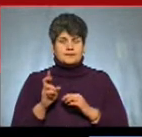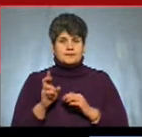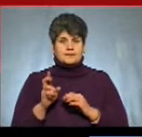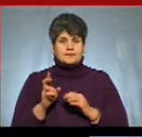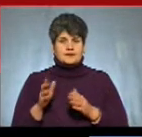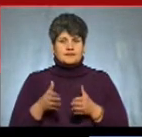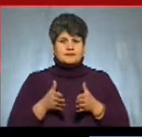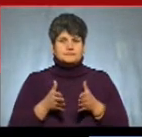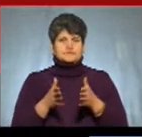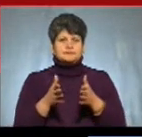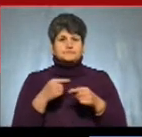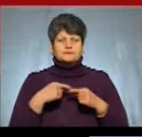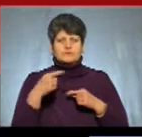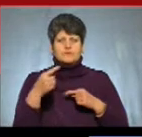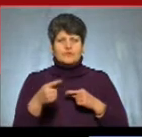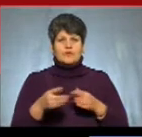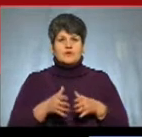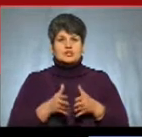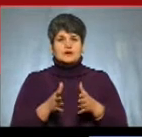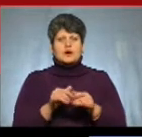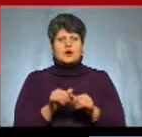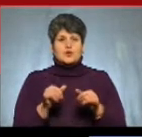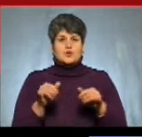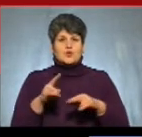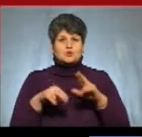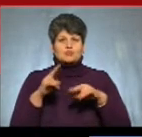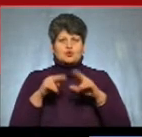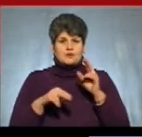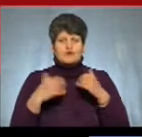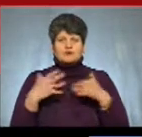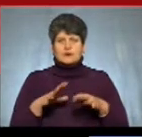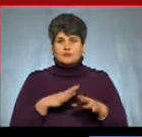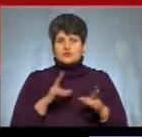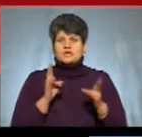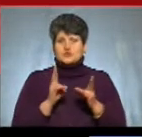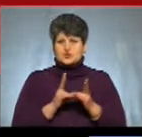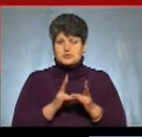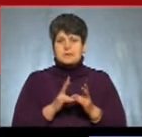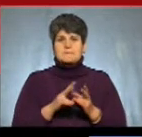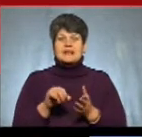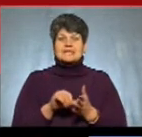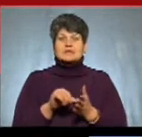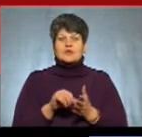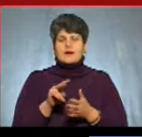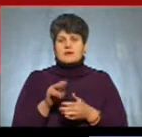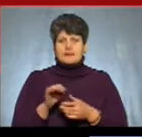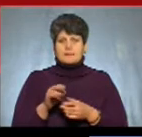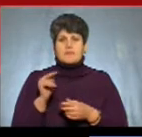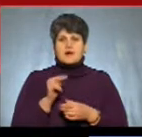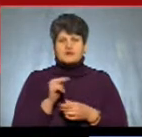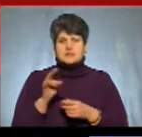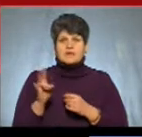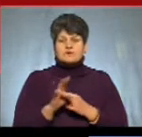шлях розбудови своєї церкви. Уже відбулася зустріч між представителем Православної